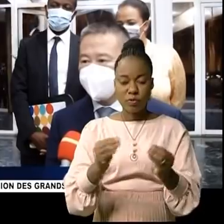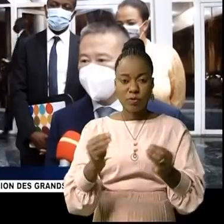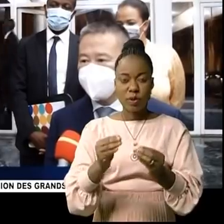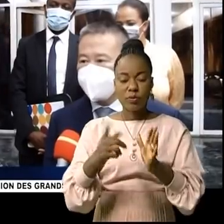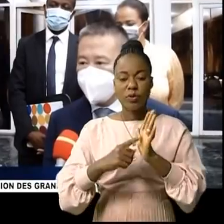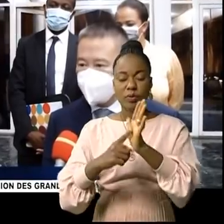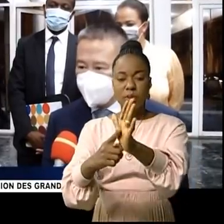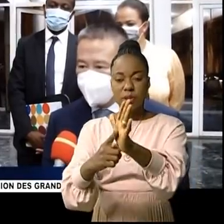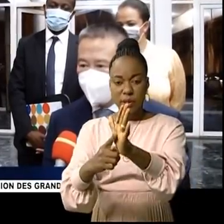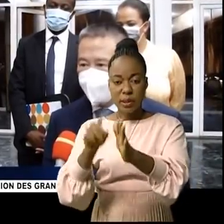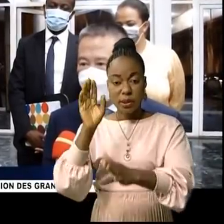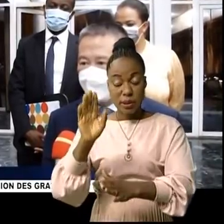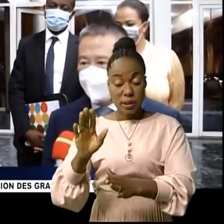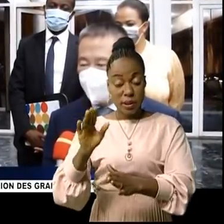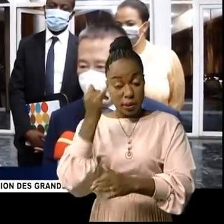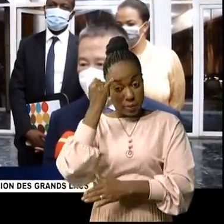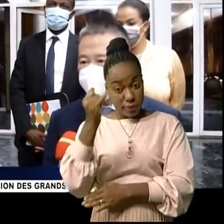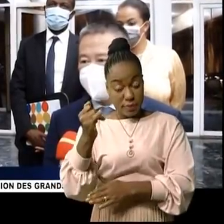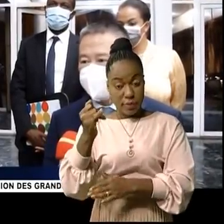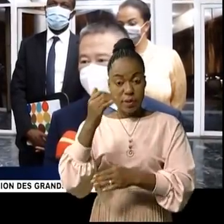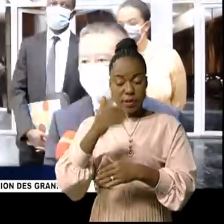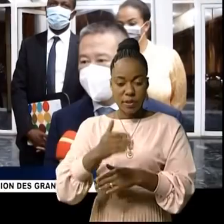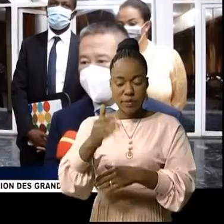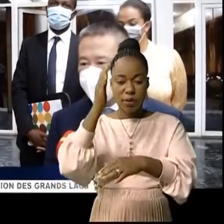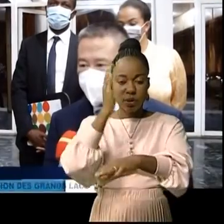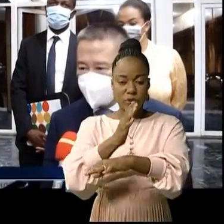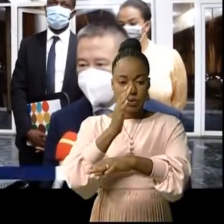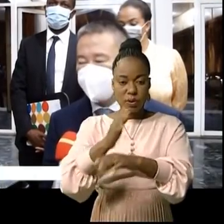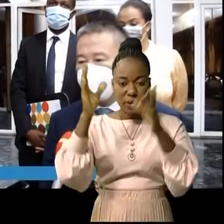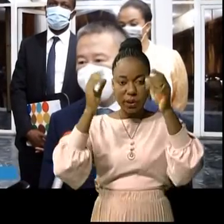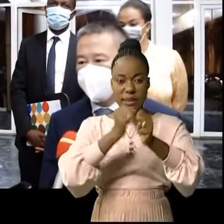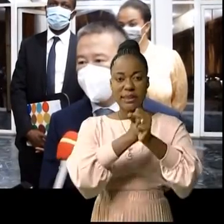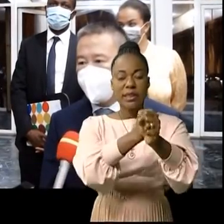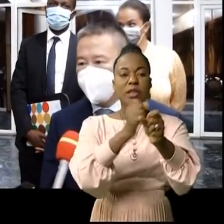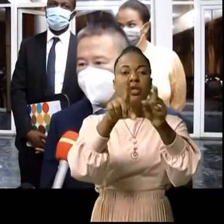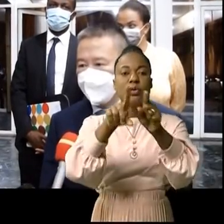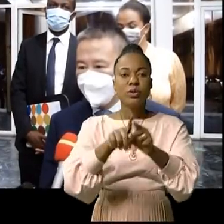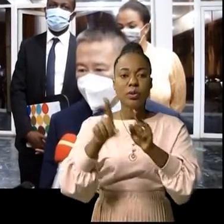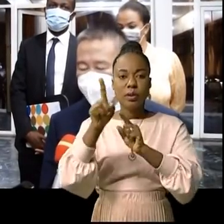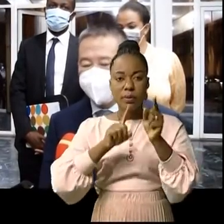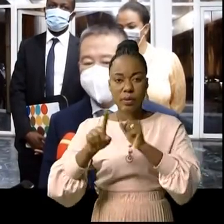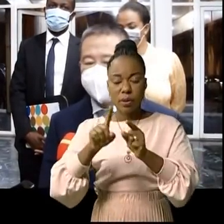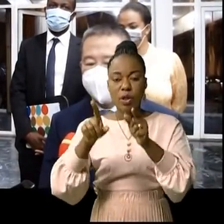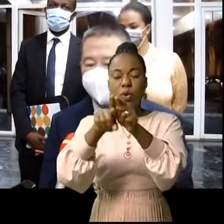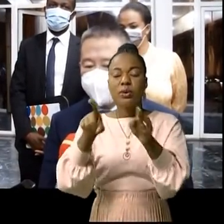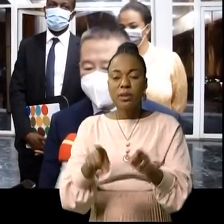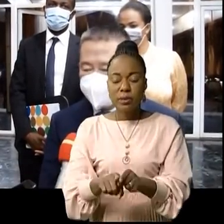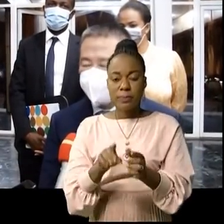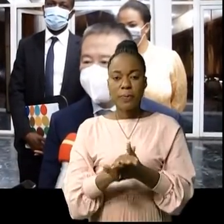présenter sa position devant le Conseil de sécurité sur les dossiers de la région de Grand Lac et